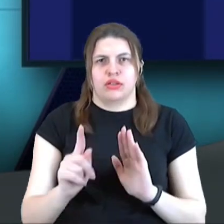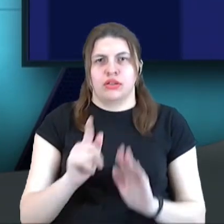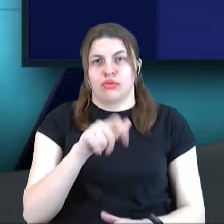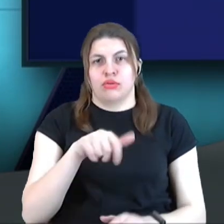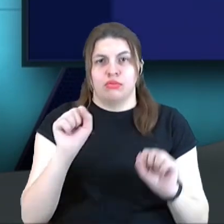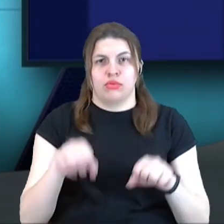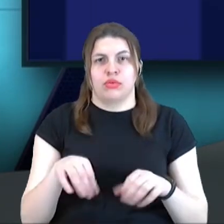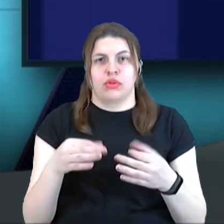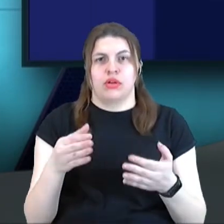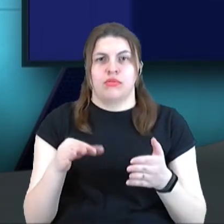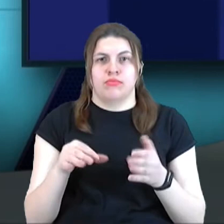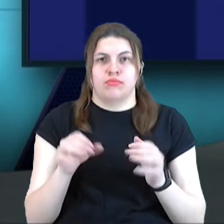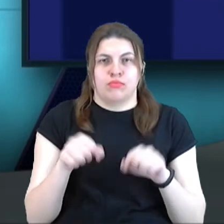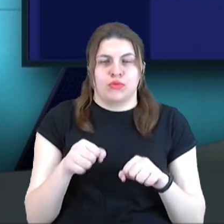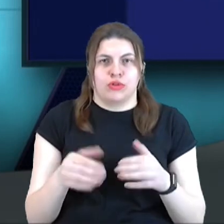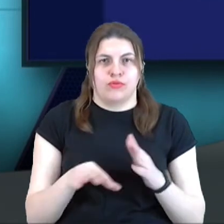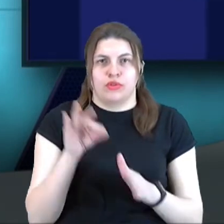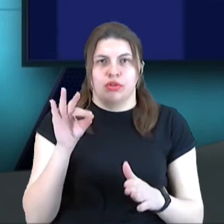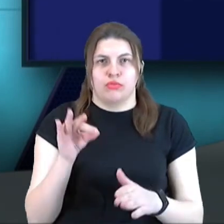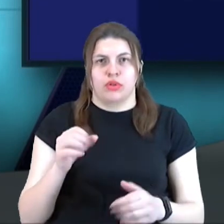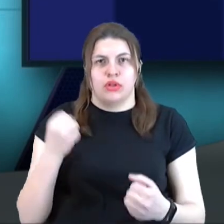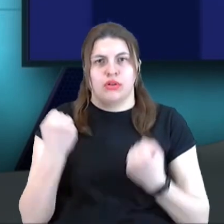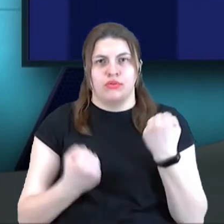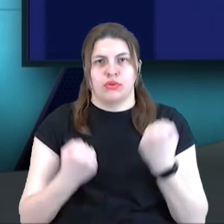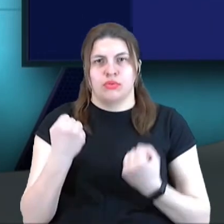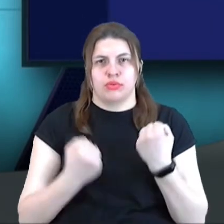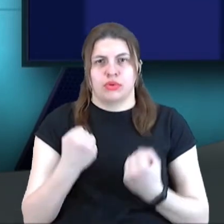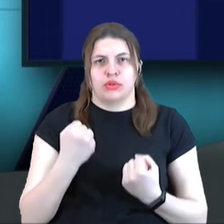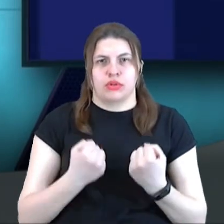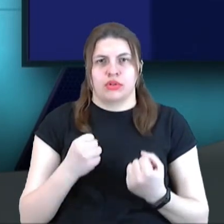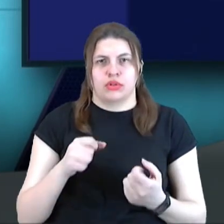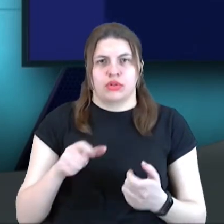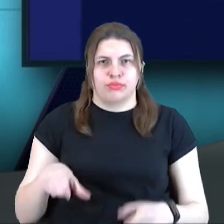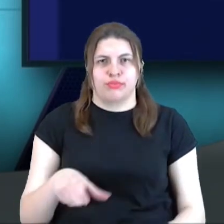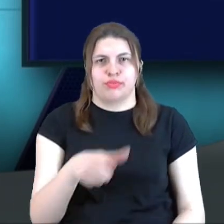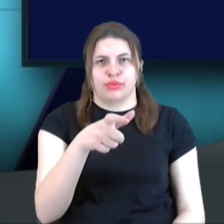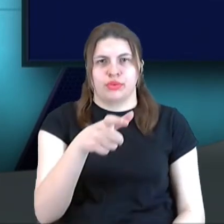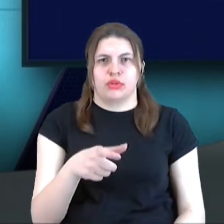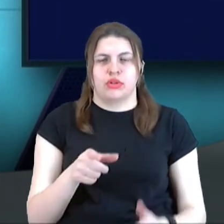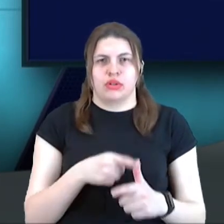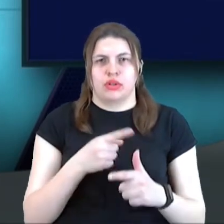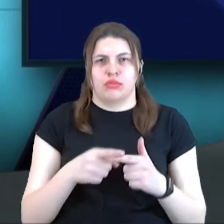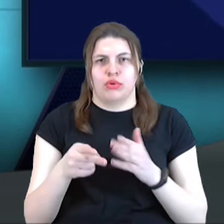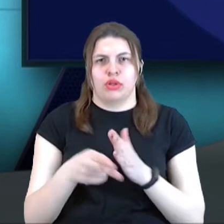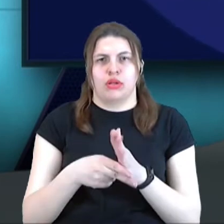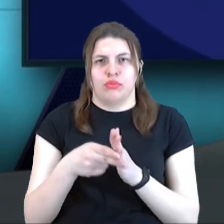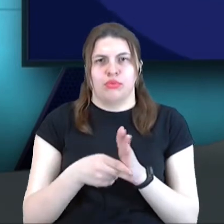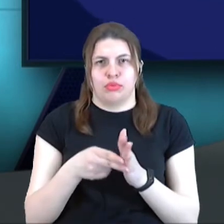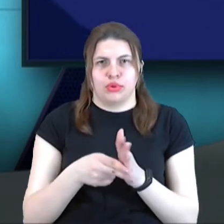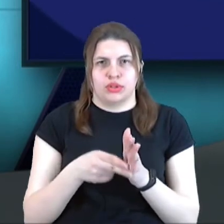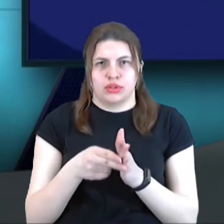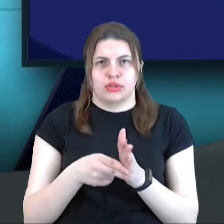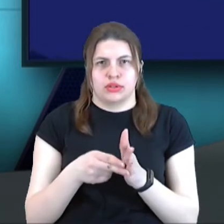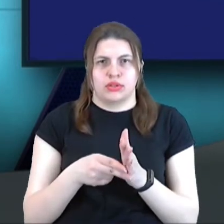чи поїхати на автомобілі по гарній дорозі, яка побудована через велике будівництво, або на потязі, на якому